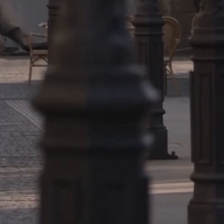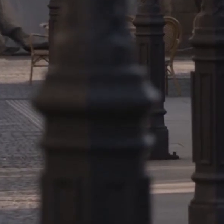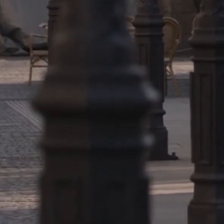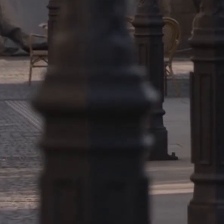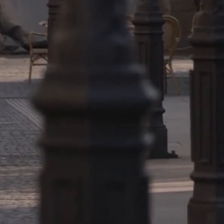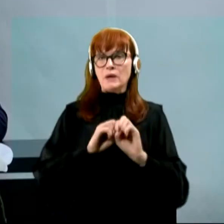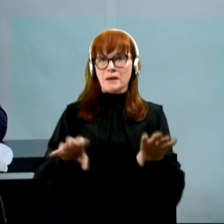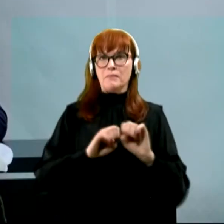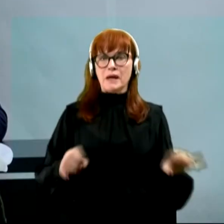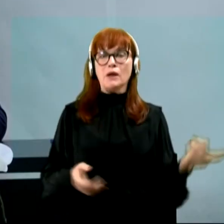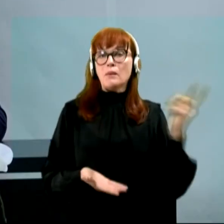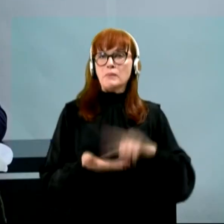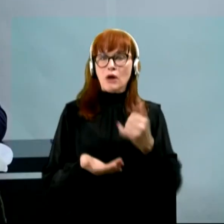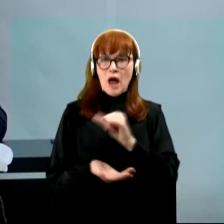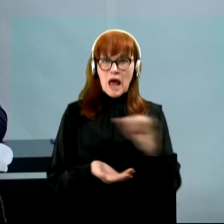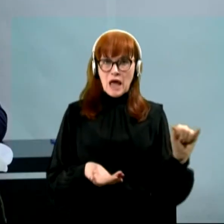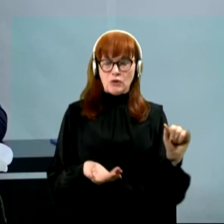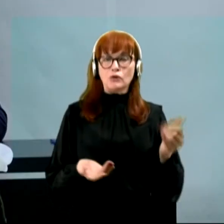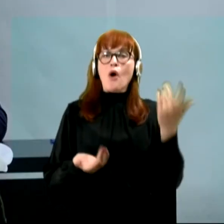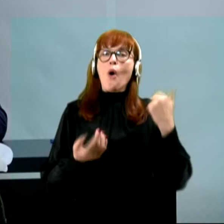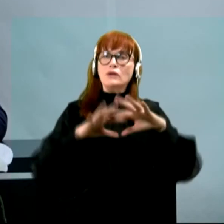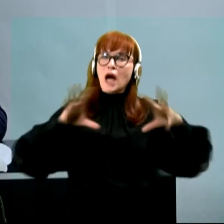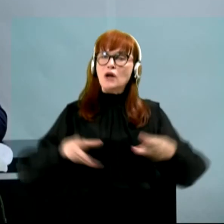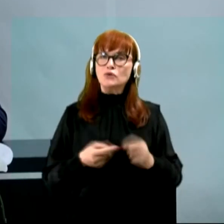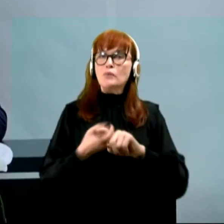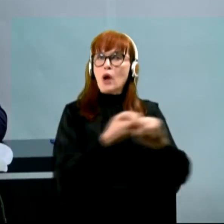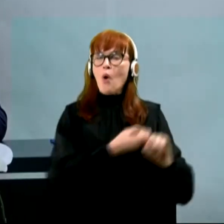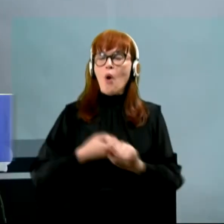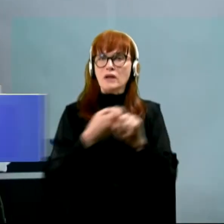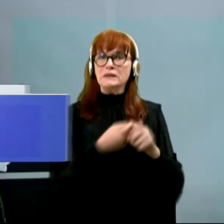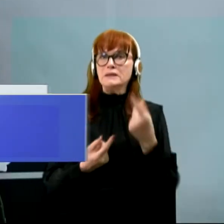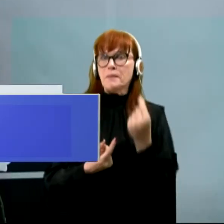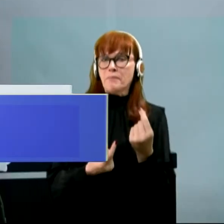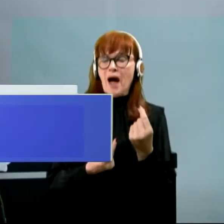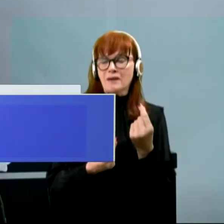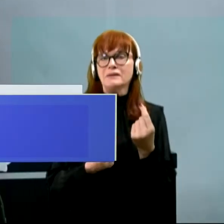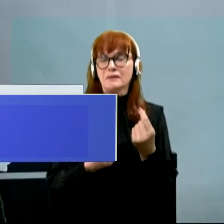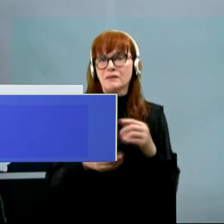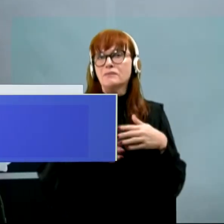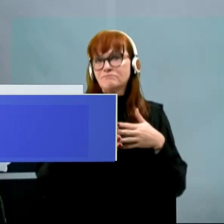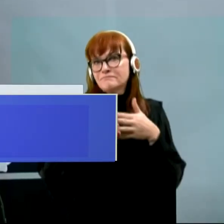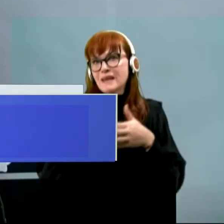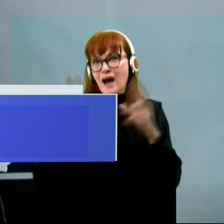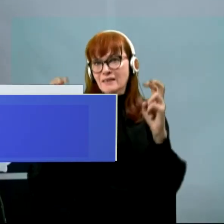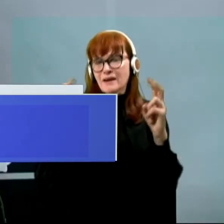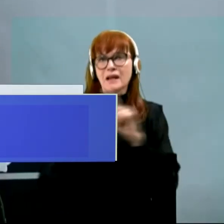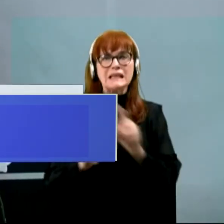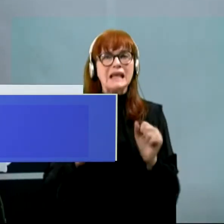Minilo je leto dni, odkar smo skupaj s koalicijskimi partnerji zajadrali na nestabilno,